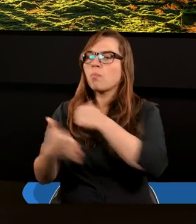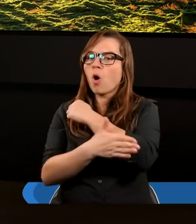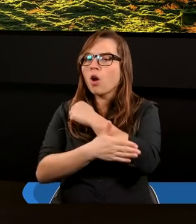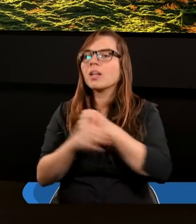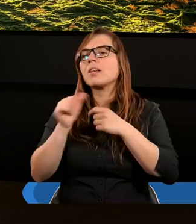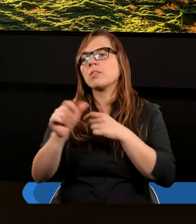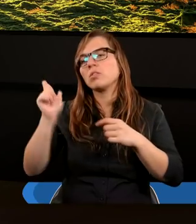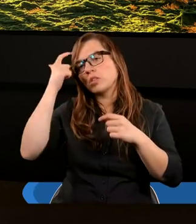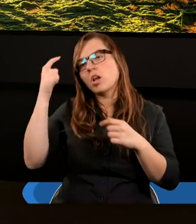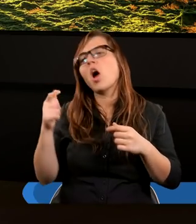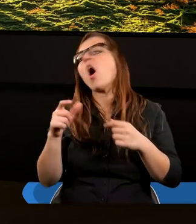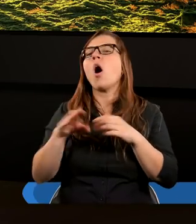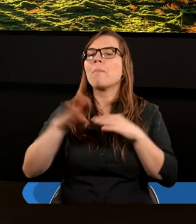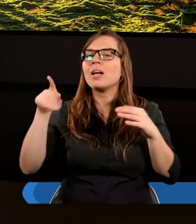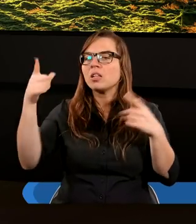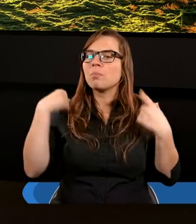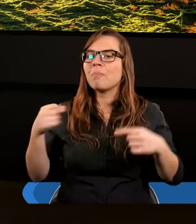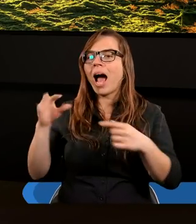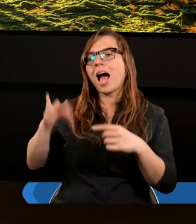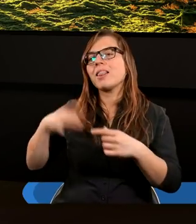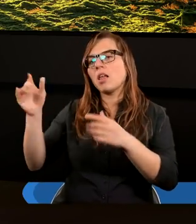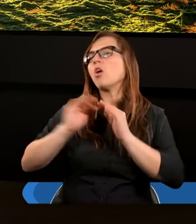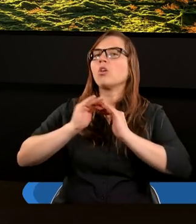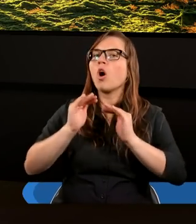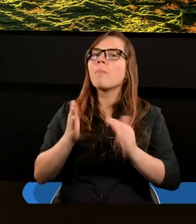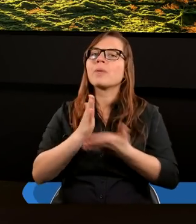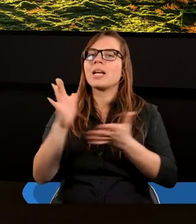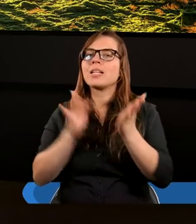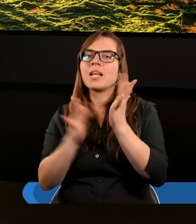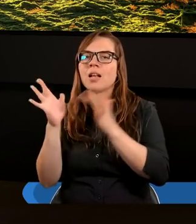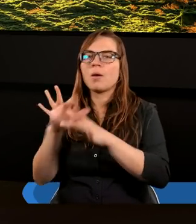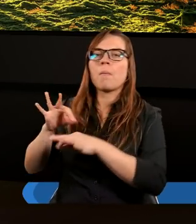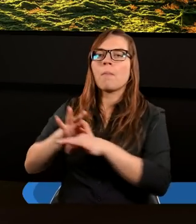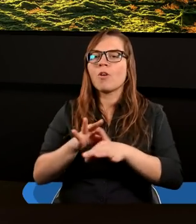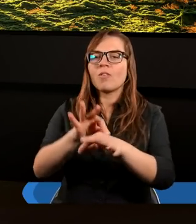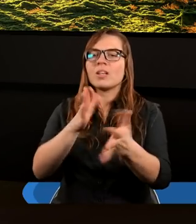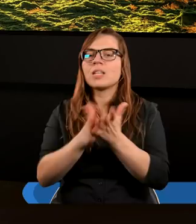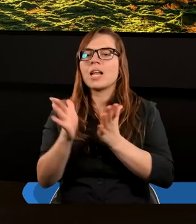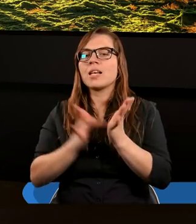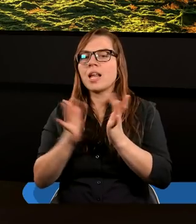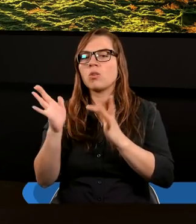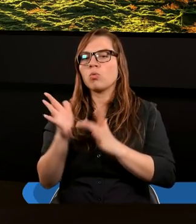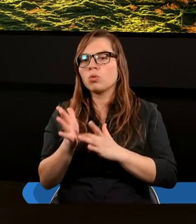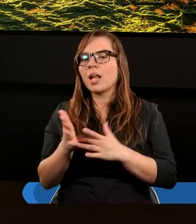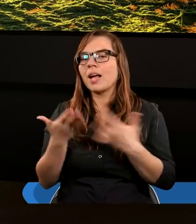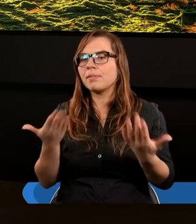jest, można powiedzieć, opanowane, chronione przez Jezusa, prowadzone przez Jezusa.